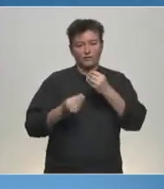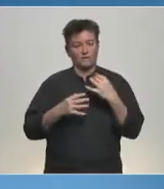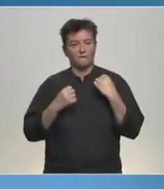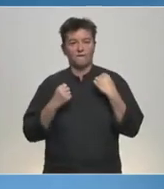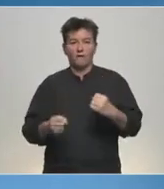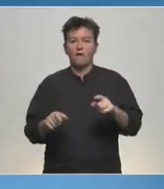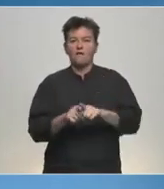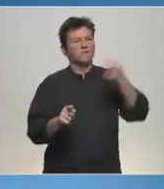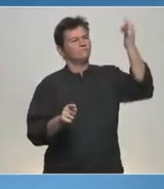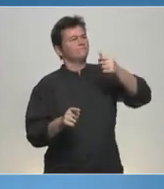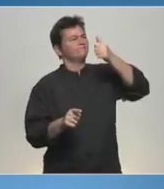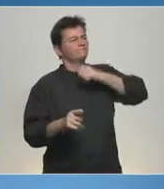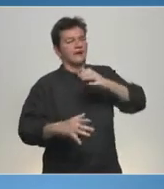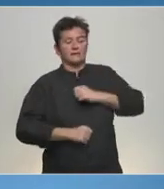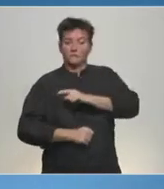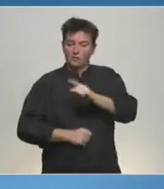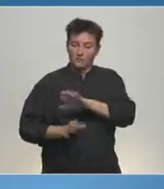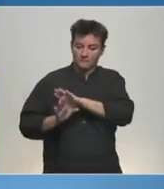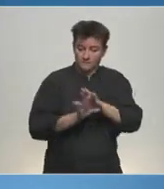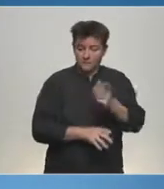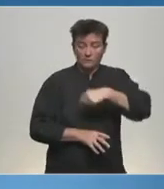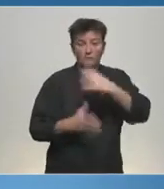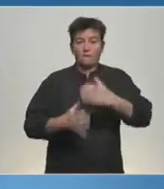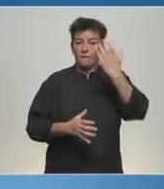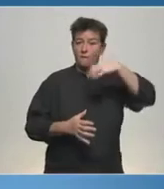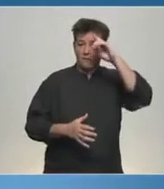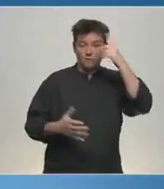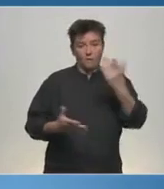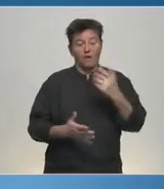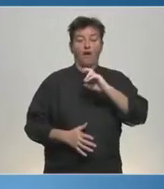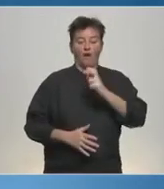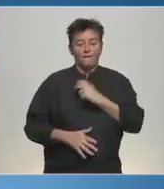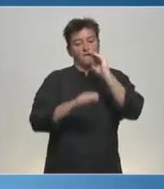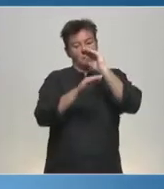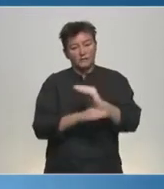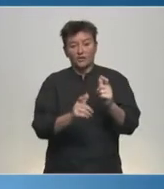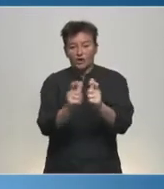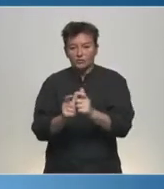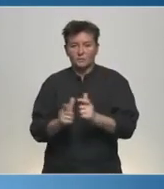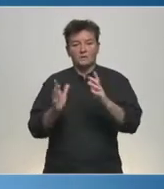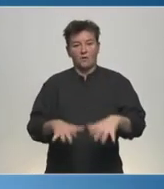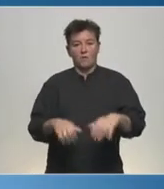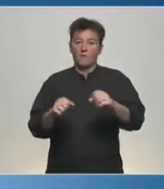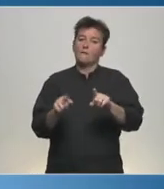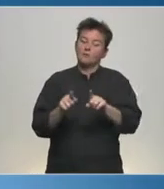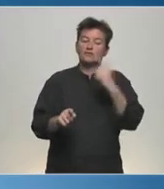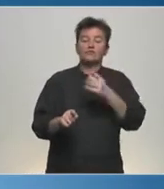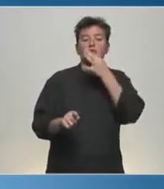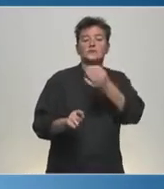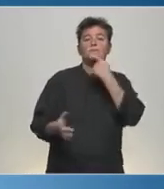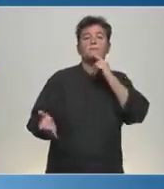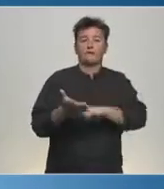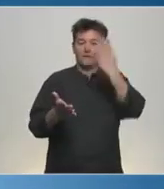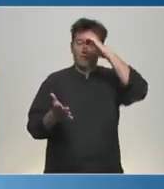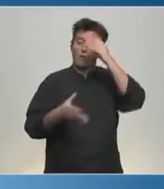nous renforcer pour ne plus subir notre avenir. L'Europe que nous voulons, c'est celle qui défend enfin nos entreprises et nos emplois, en assumant une